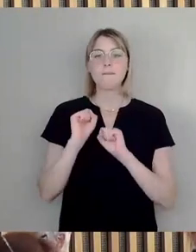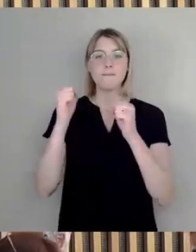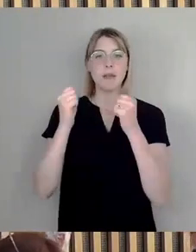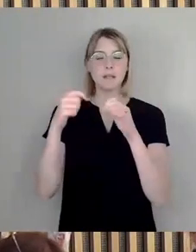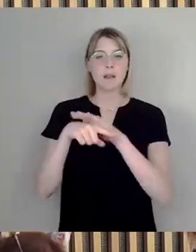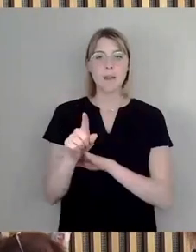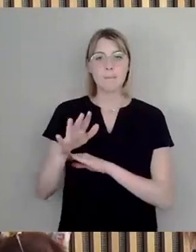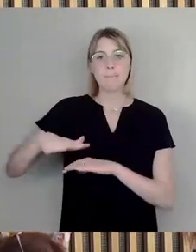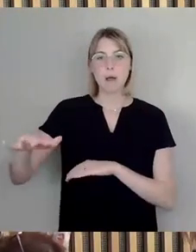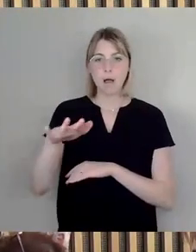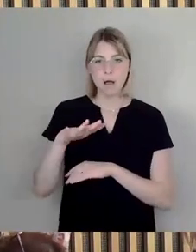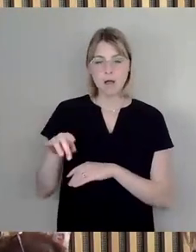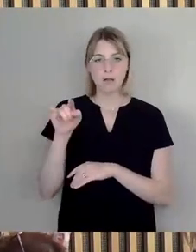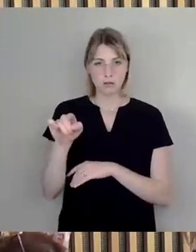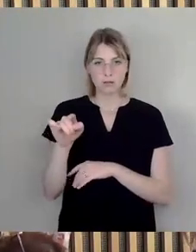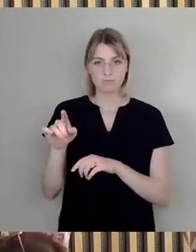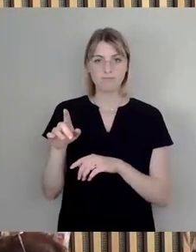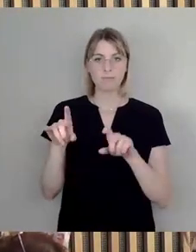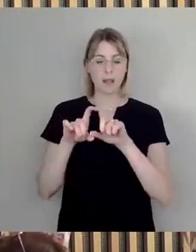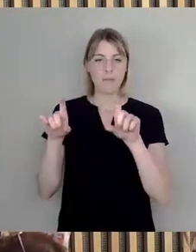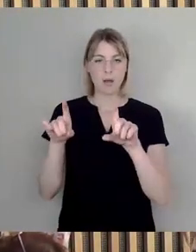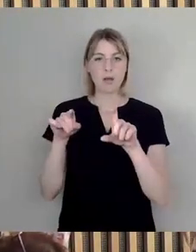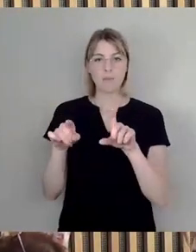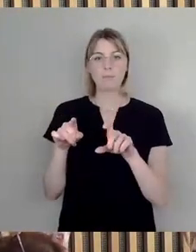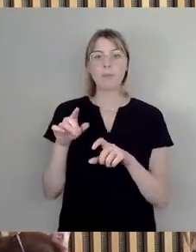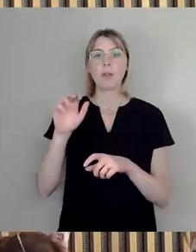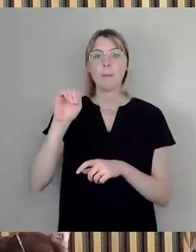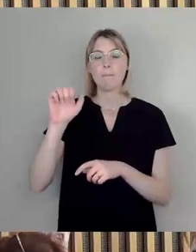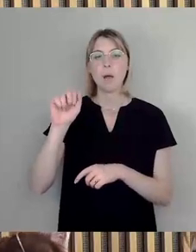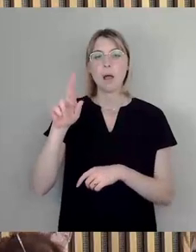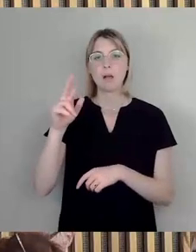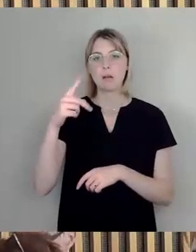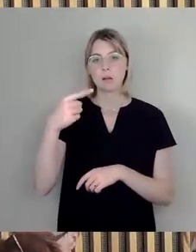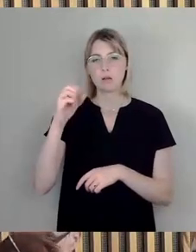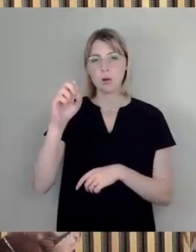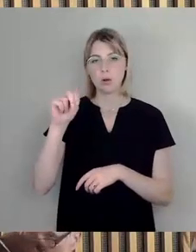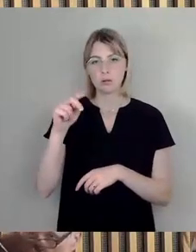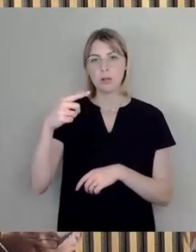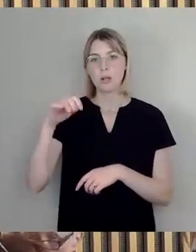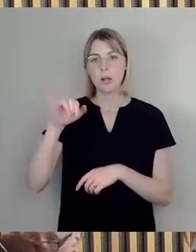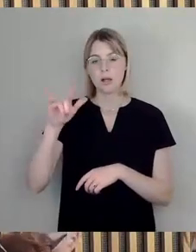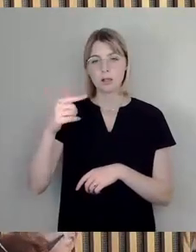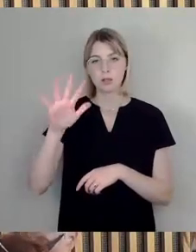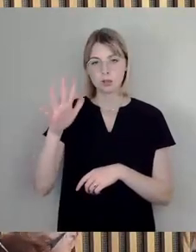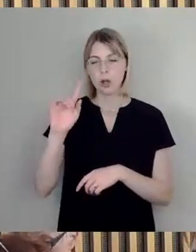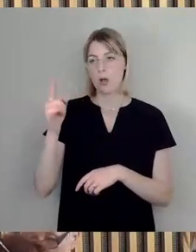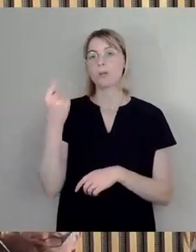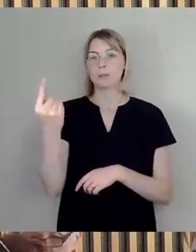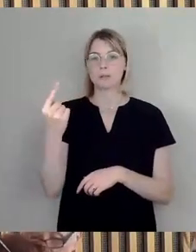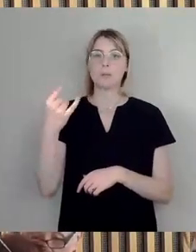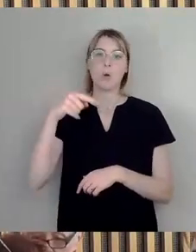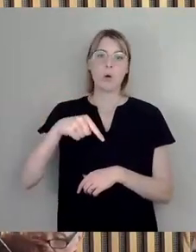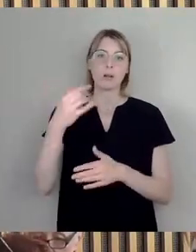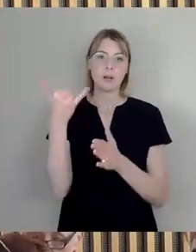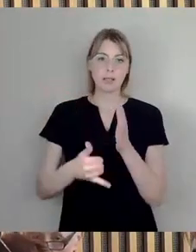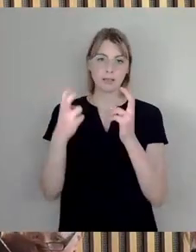federführend verantwortlich Stadträtin Margot Geitsch. Auch für sie ist es heute die letzte Sitzung und deshalb haben wir die freundliche